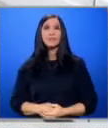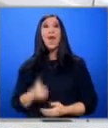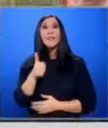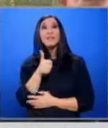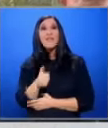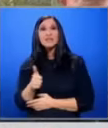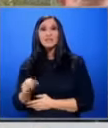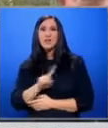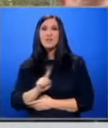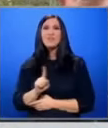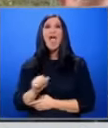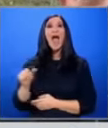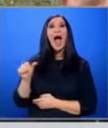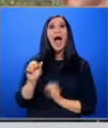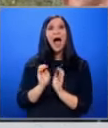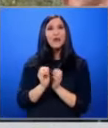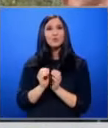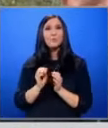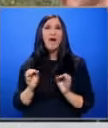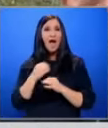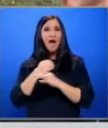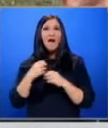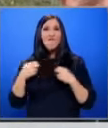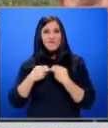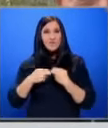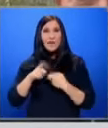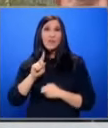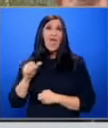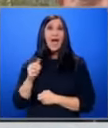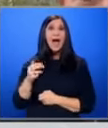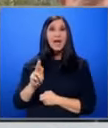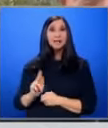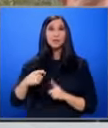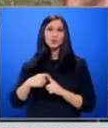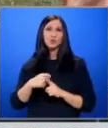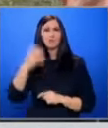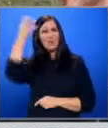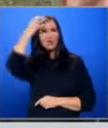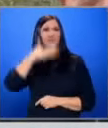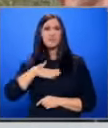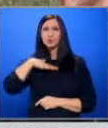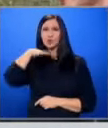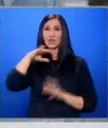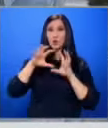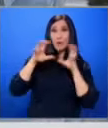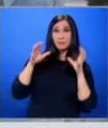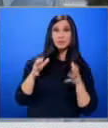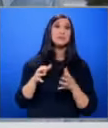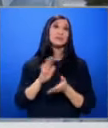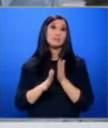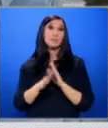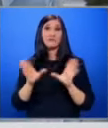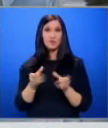Дезинфекцията не е атомна физика, не е айцко злодои Мислим, че държавата има достатъчно капацетиви вариант в това да се справи с всичките неща